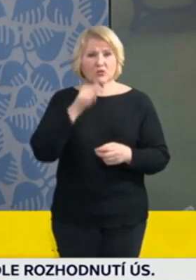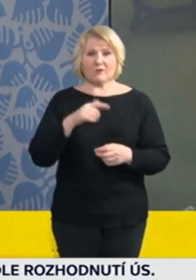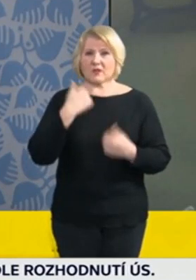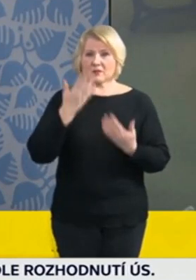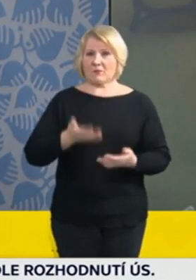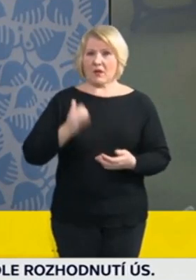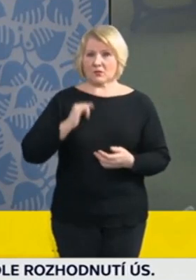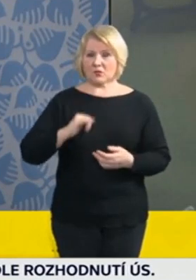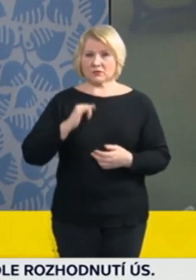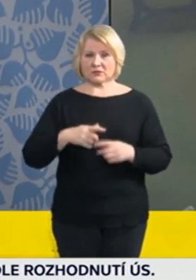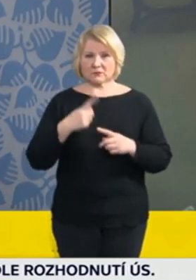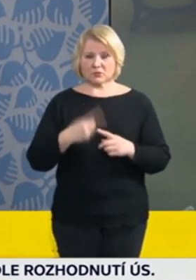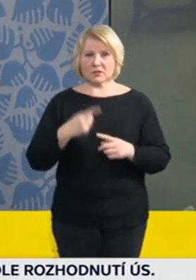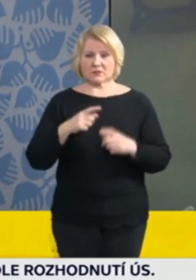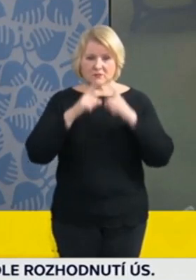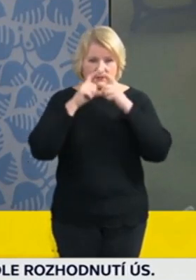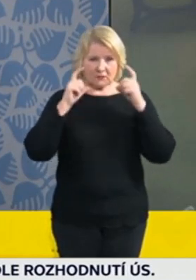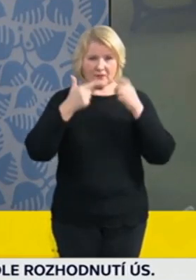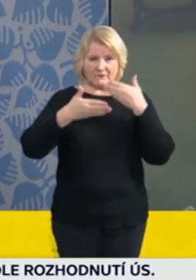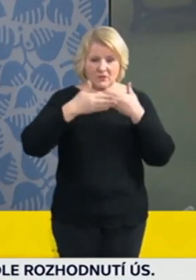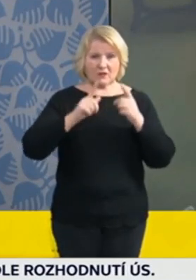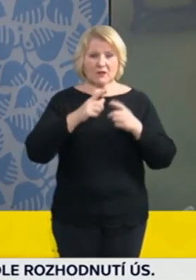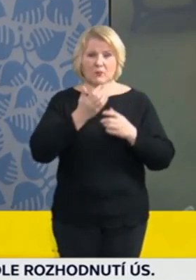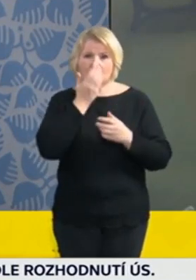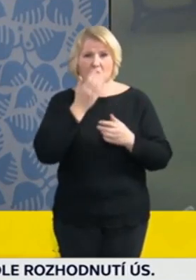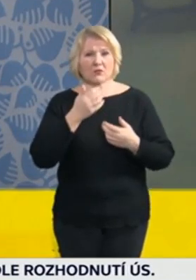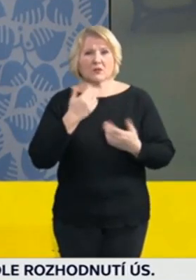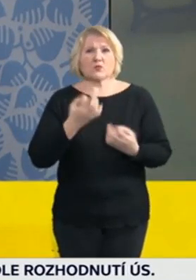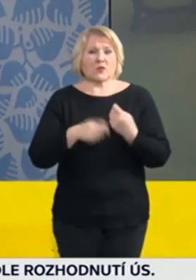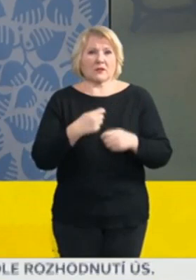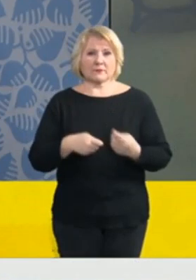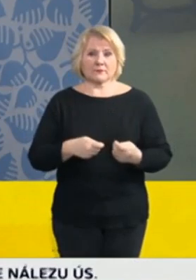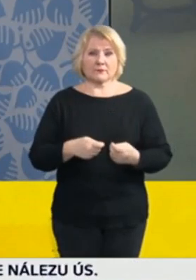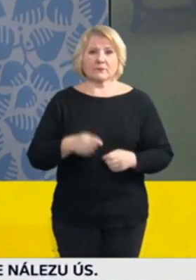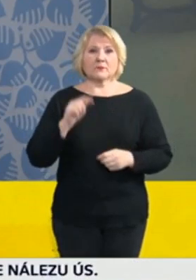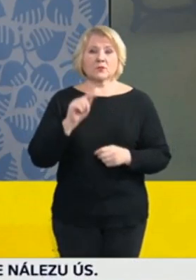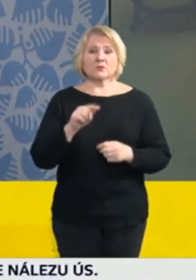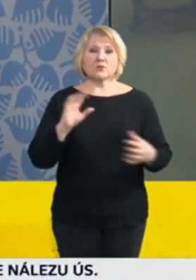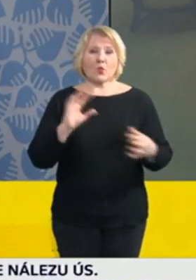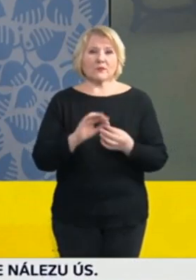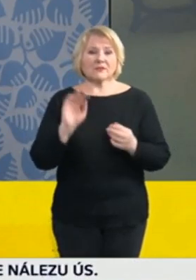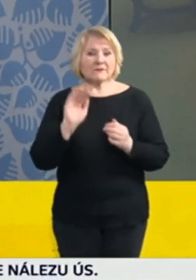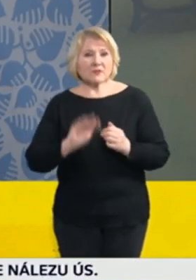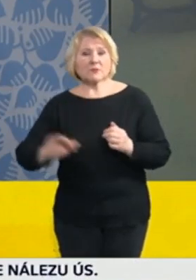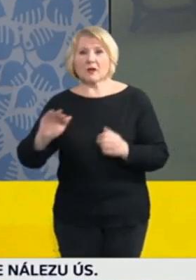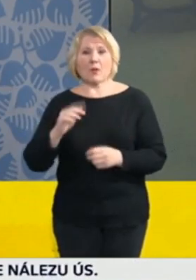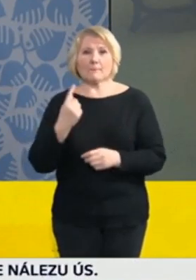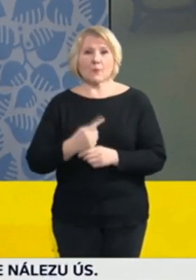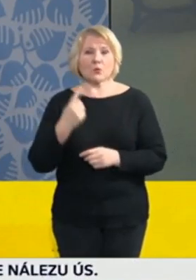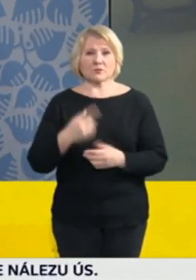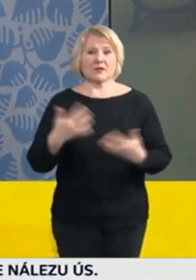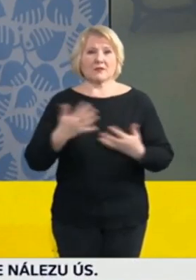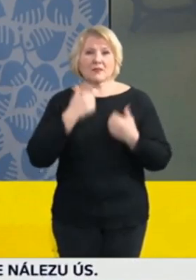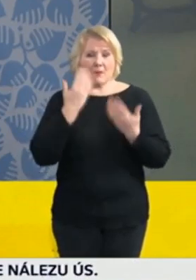požadovanou ochranu úst a nosu. Ta výjimka se týká jenom těch míst, která nejsou těmi vyjmenovanými, kde je